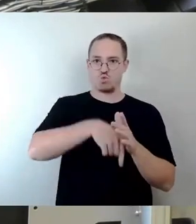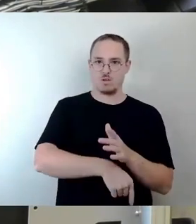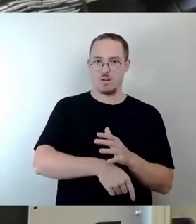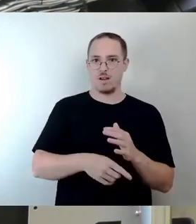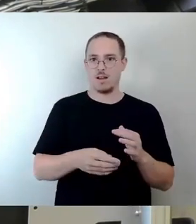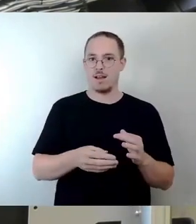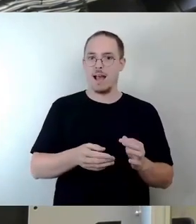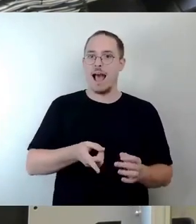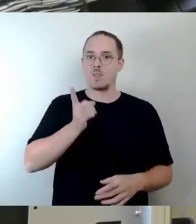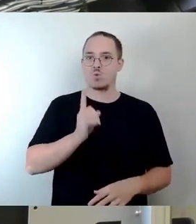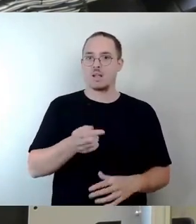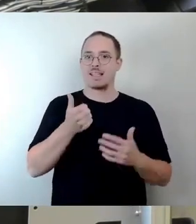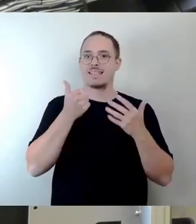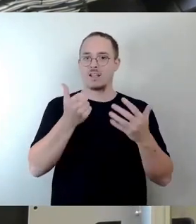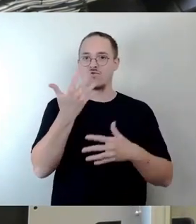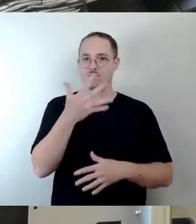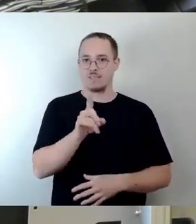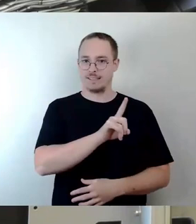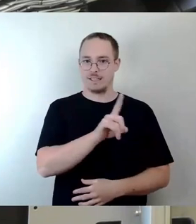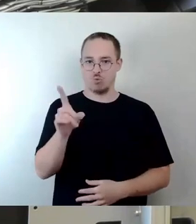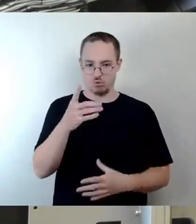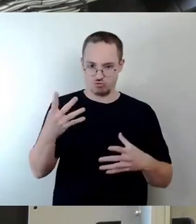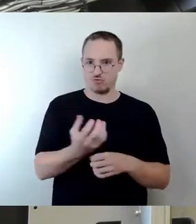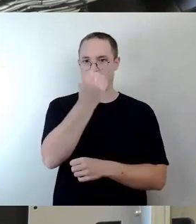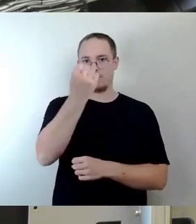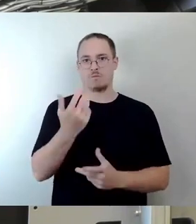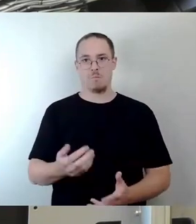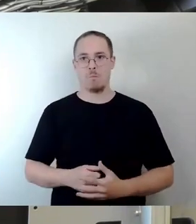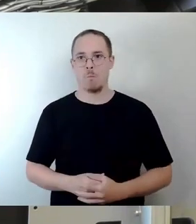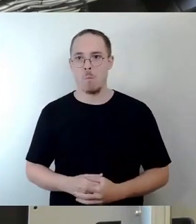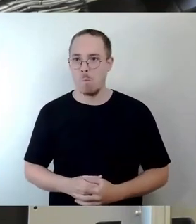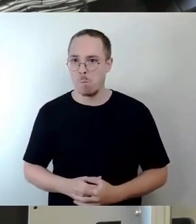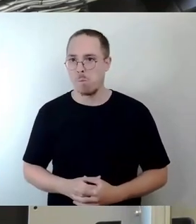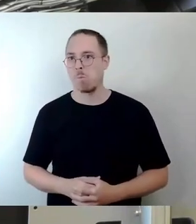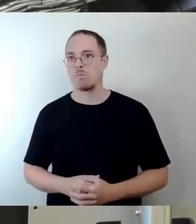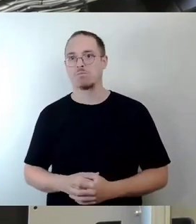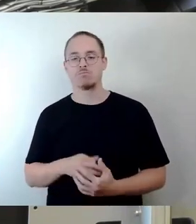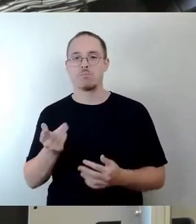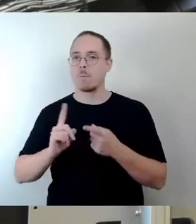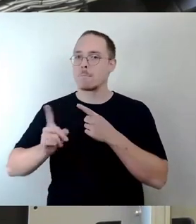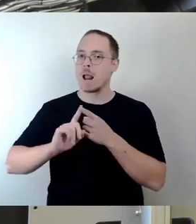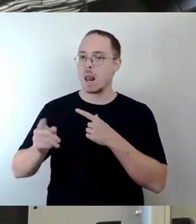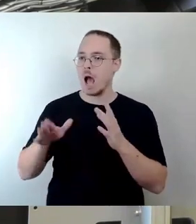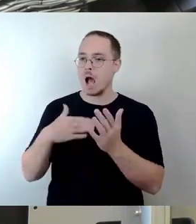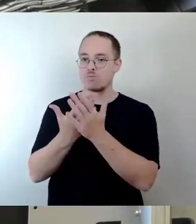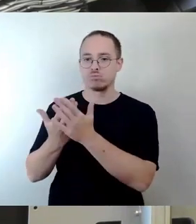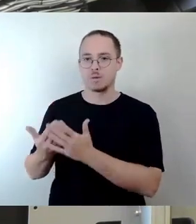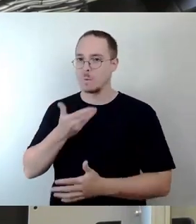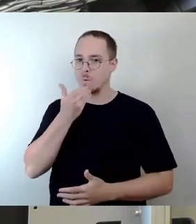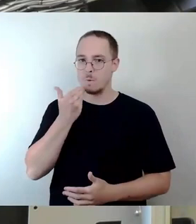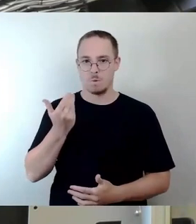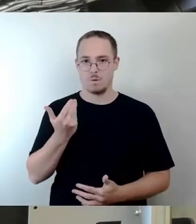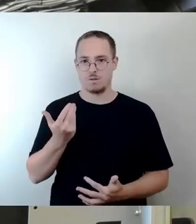Und wir haben keine Angebote wirklich für Pendler, weil weiter als 5 bis 10 Kilometer kommt niemand mit dem Fahrrad.